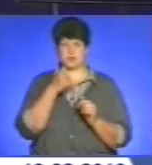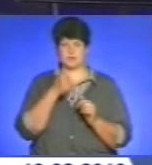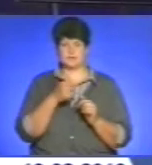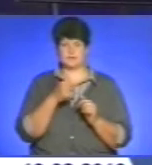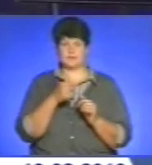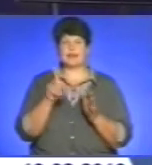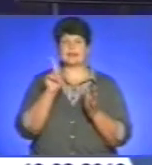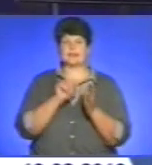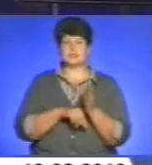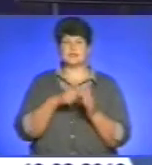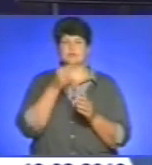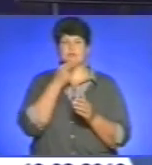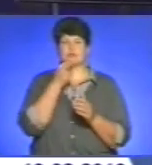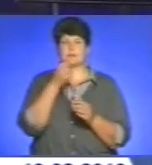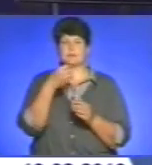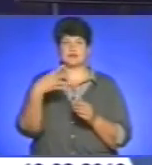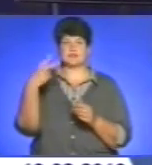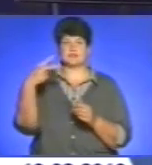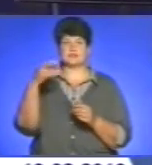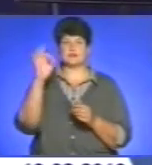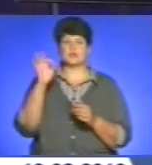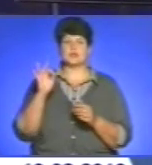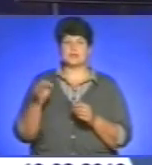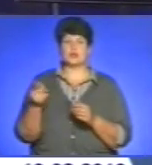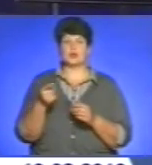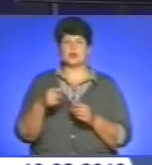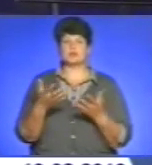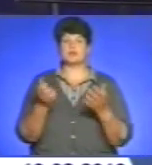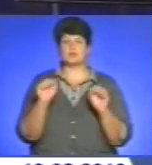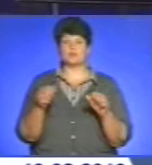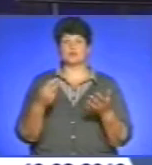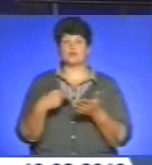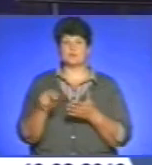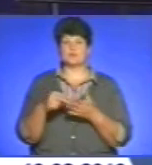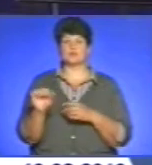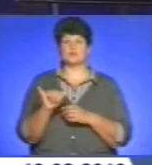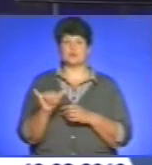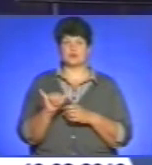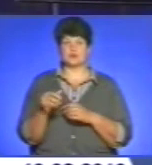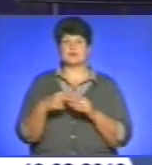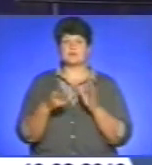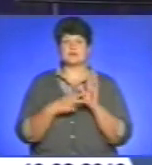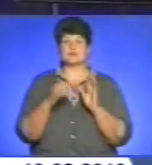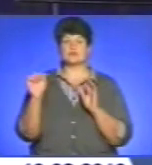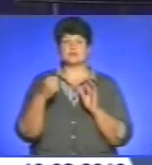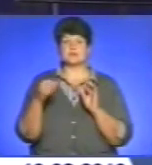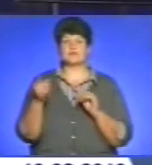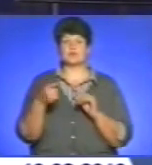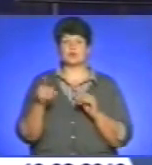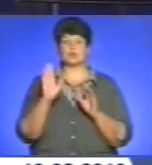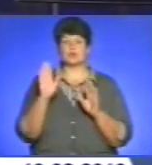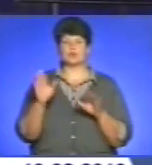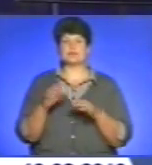Дешевші продукти на 15-20% тернополяни зможуть придбати у суботу. 17 серпня у Тернополі